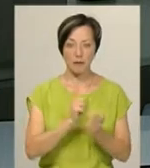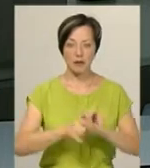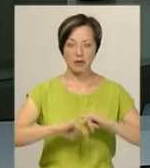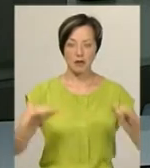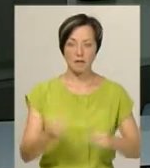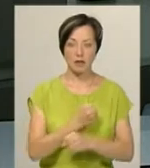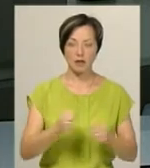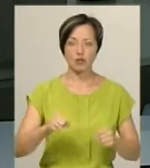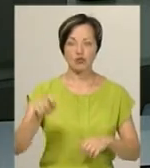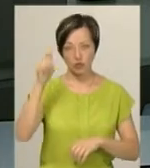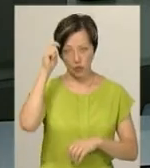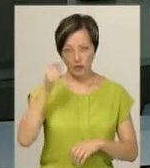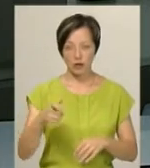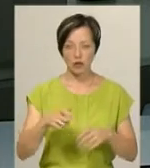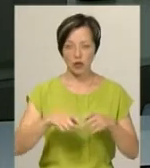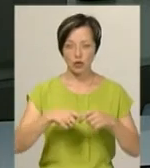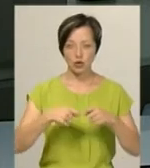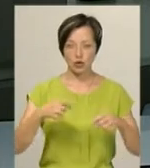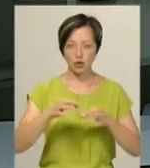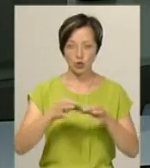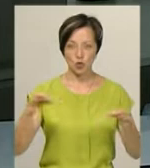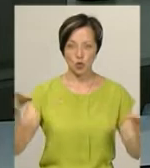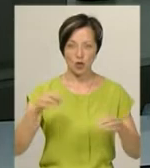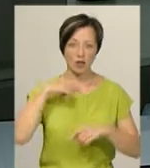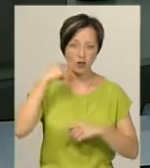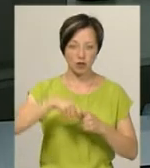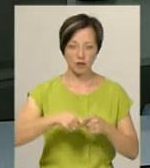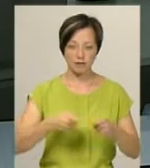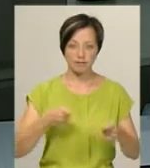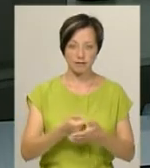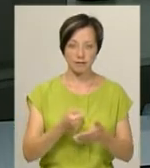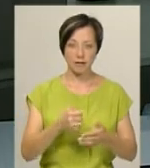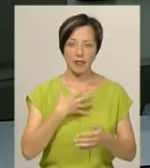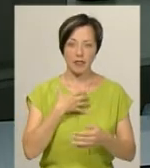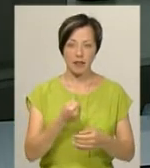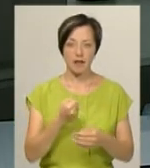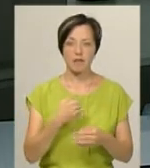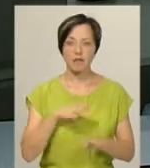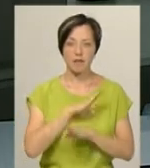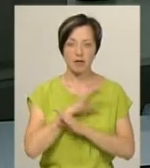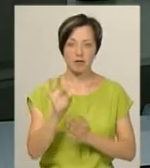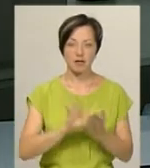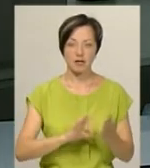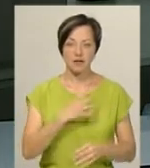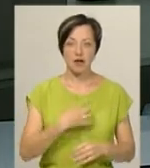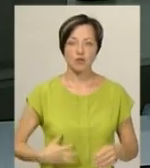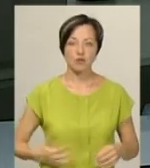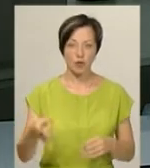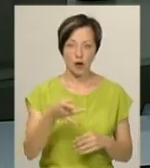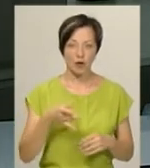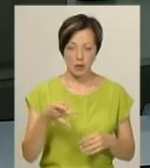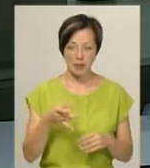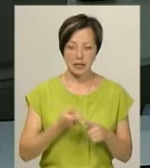в бійку. Далі чоловік схопив шнурок від куртки та накинув його на шеї дружини. Жінка померла на місці. Сталося це в Славуцькому районі.